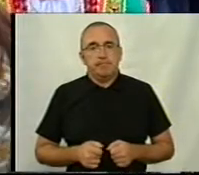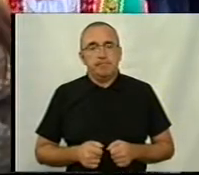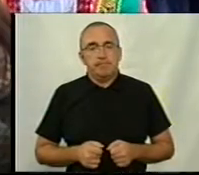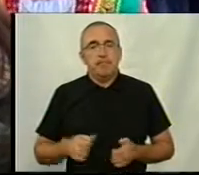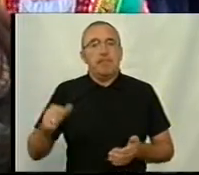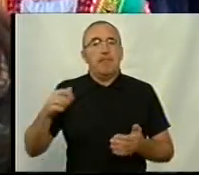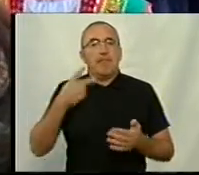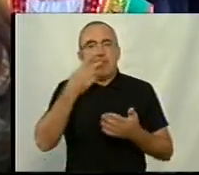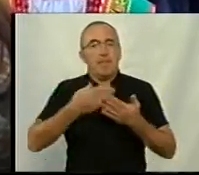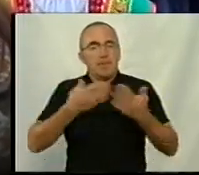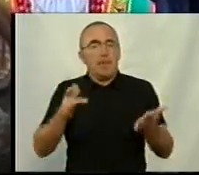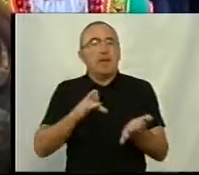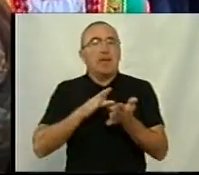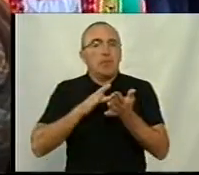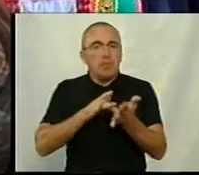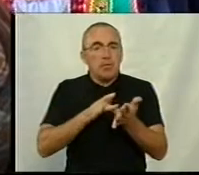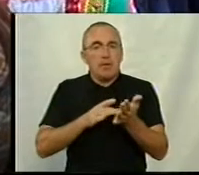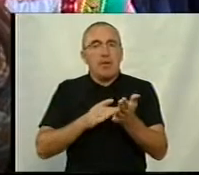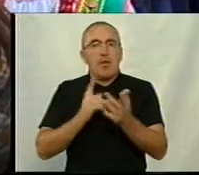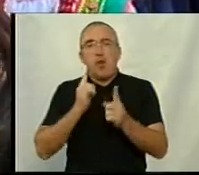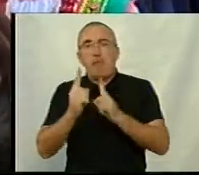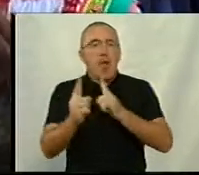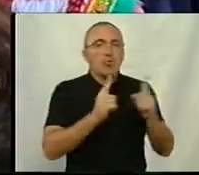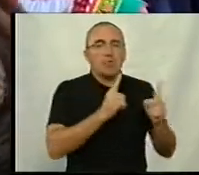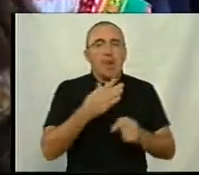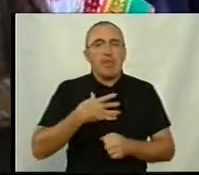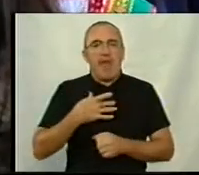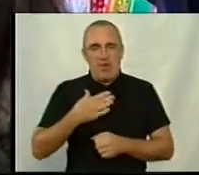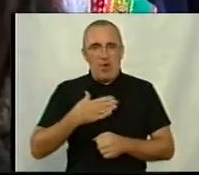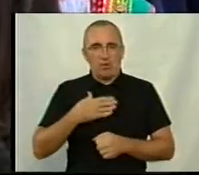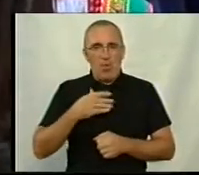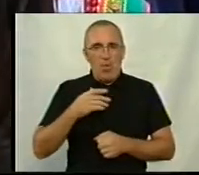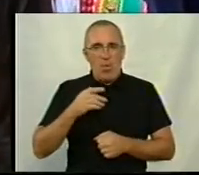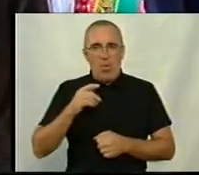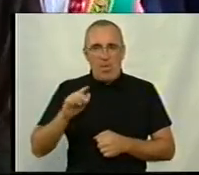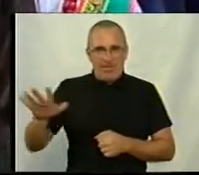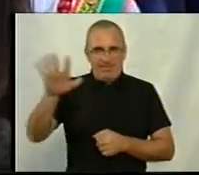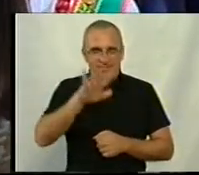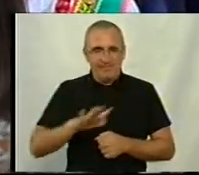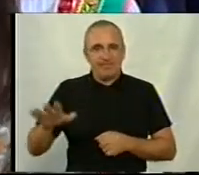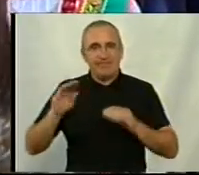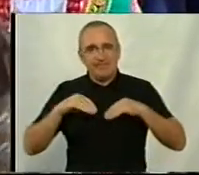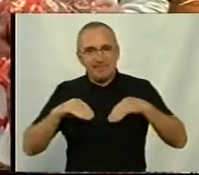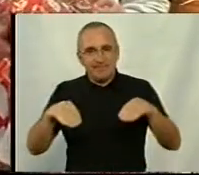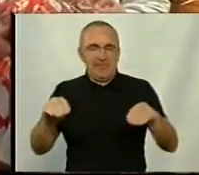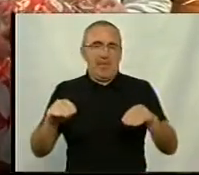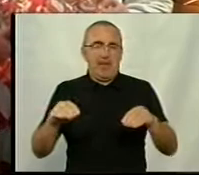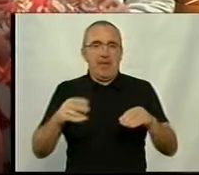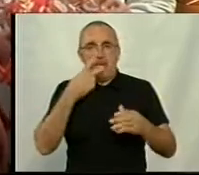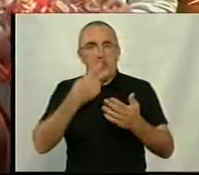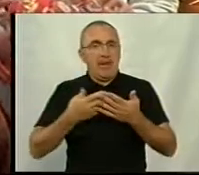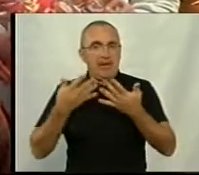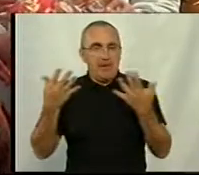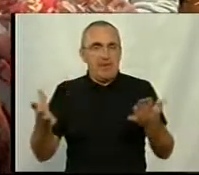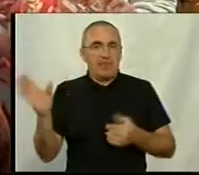Представляємо туристичний маршрути нашого краю, а також зелену садибу Миролюбівську. Представляємо